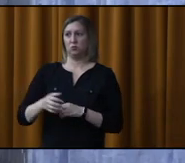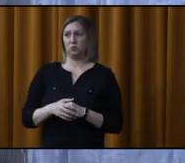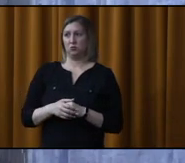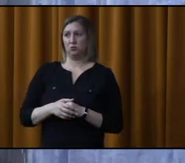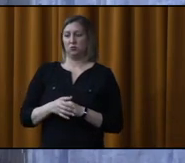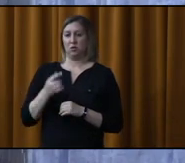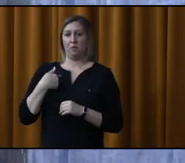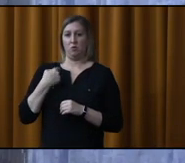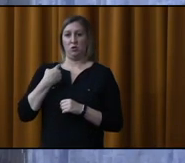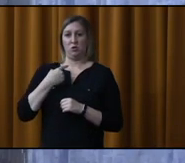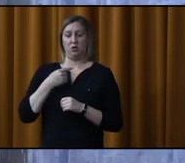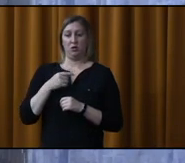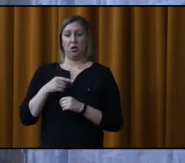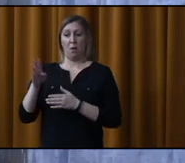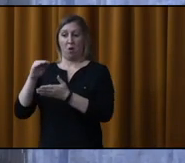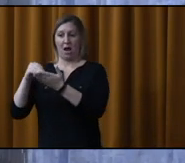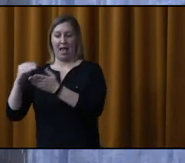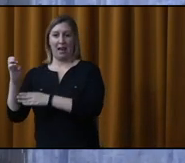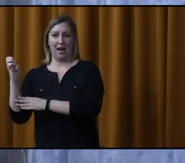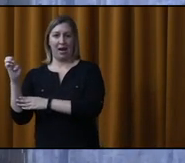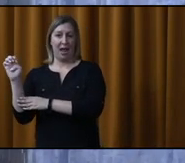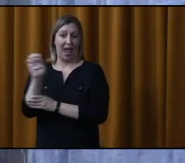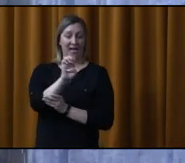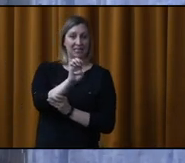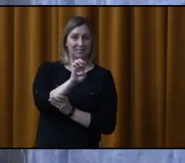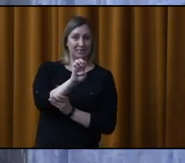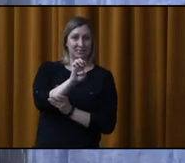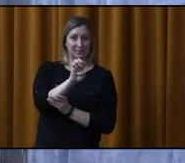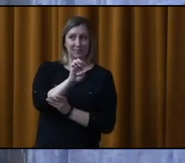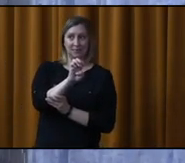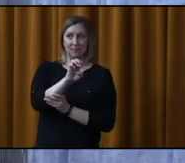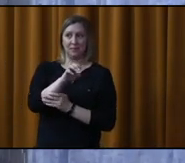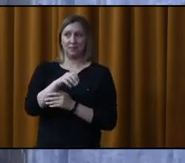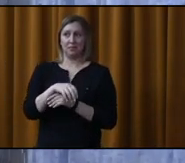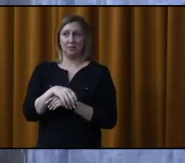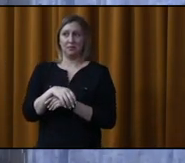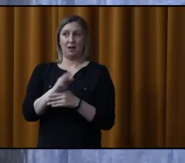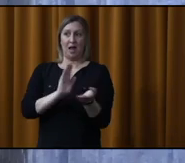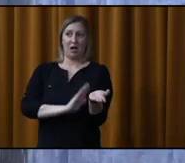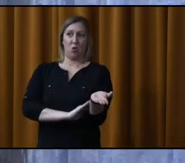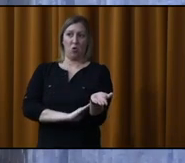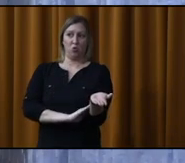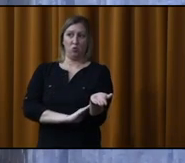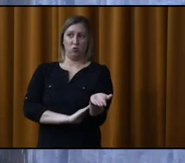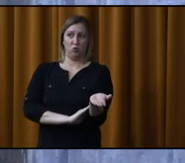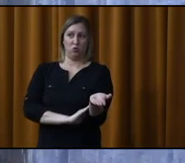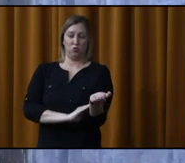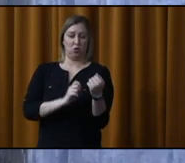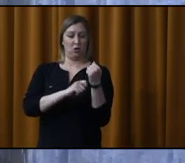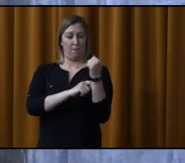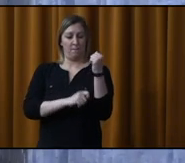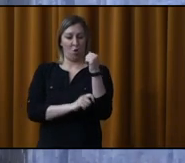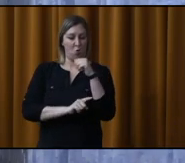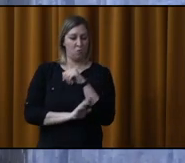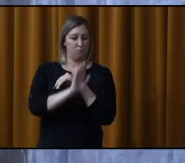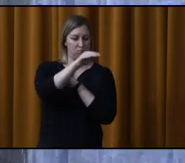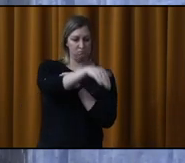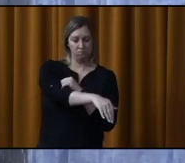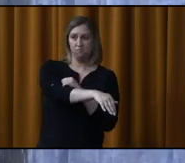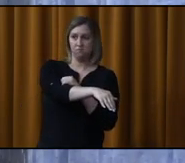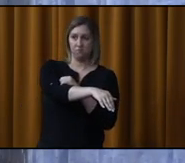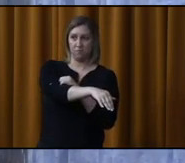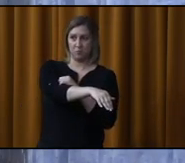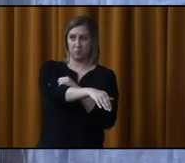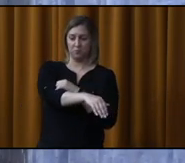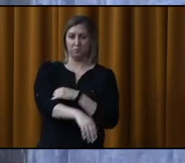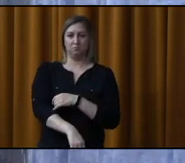Si je pars de Montréal, vers l'est, pour aller vers Patini, vers la sortie de 100, côté gauche, mettons, du côté du viaduc, mais